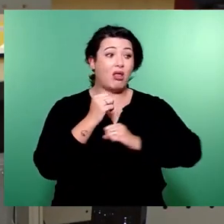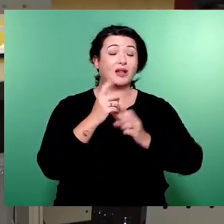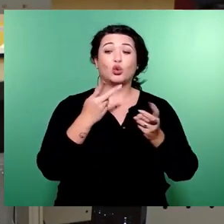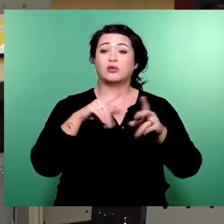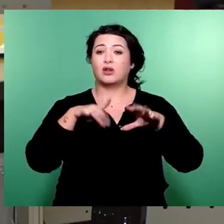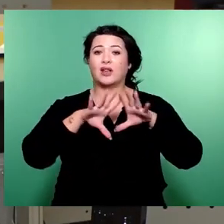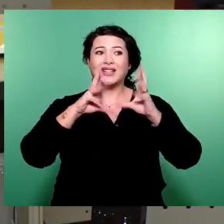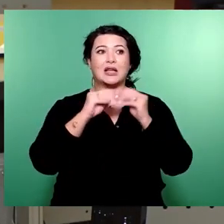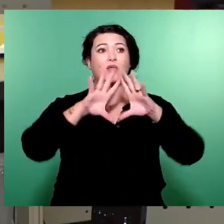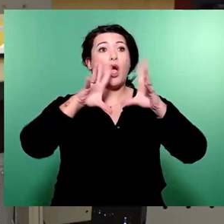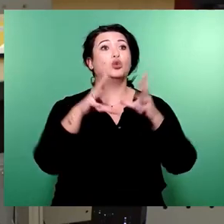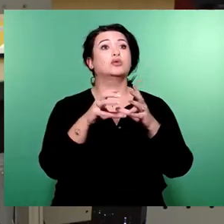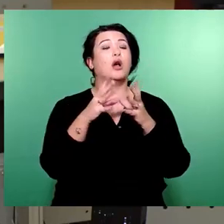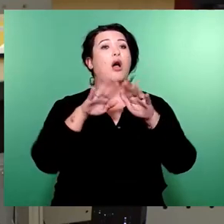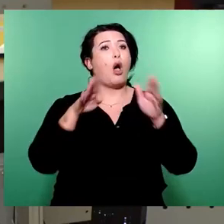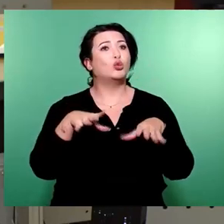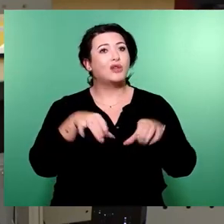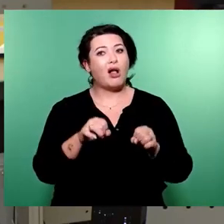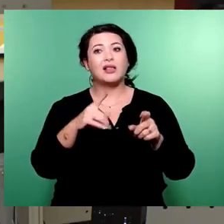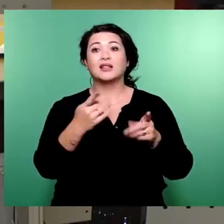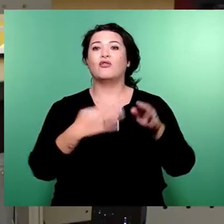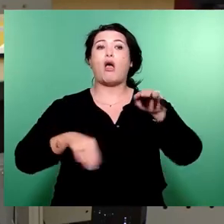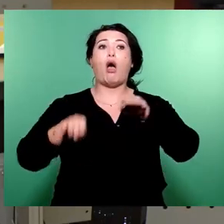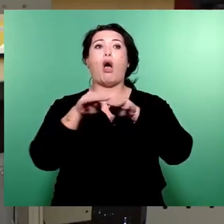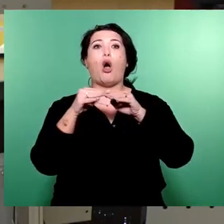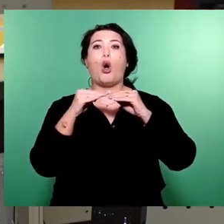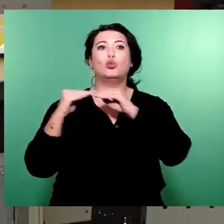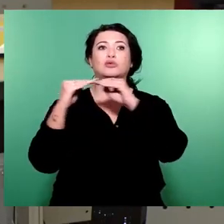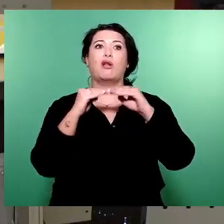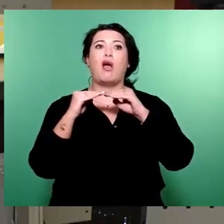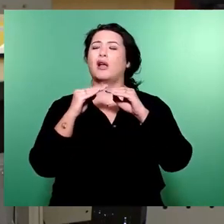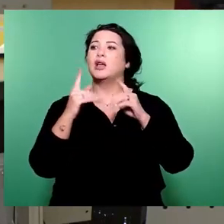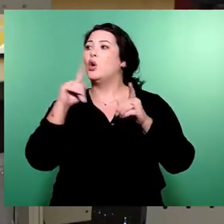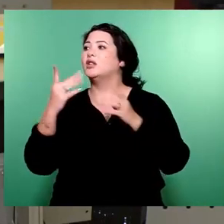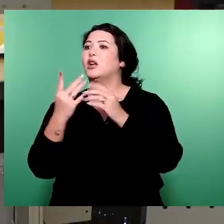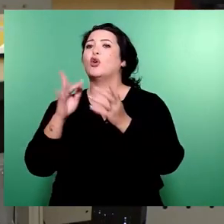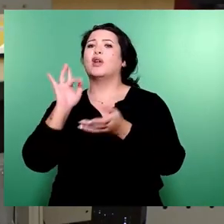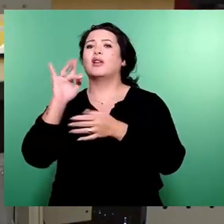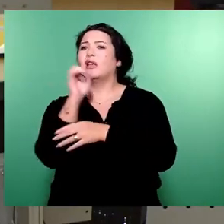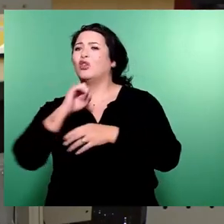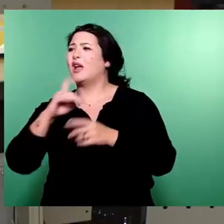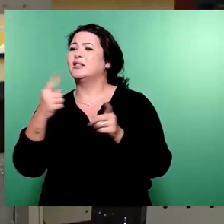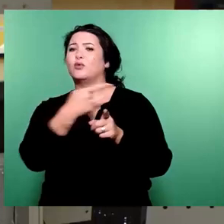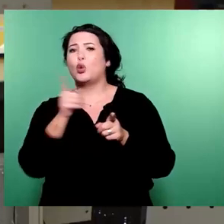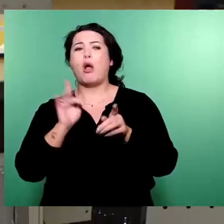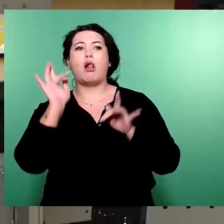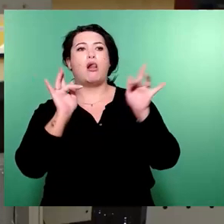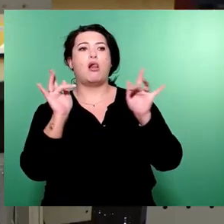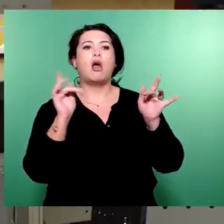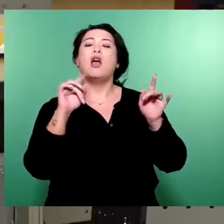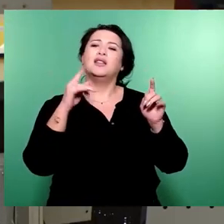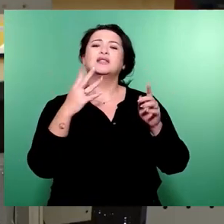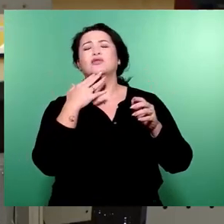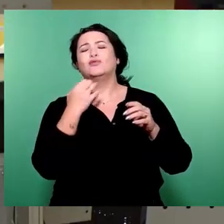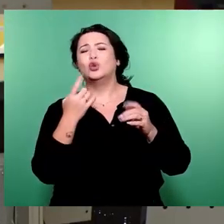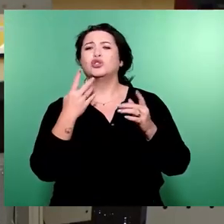und dann wäre das Ausgleichen der geüberte aus meiner Sicht natürlich vollkommen unsinnigen Kritik von rechts, die da kommt. Dann hätten wir aber vielleicht ein Gleichgewicht der